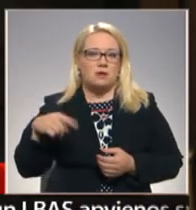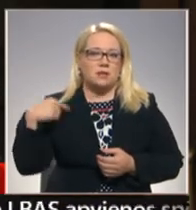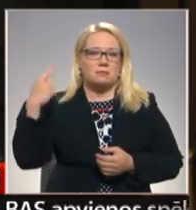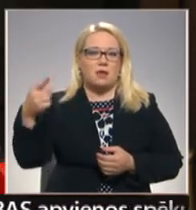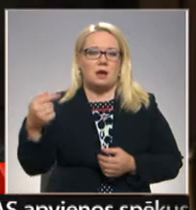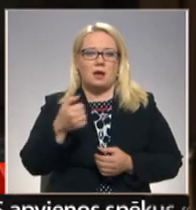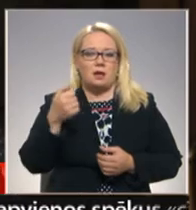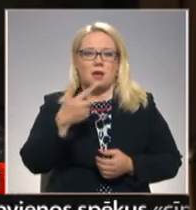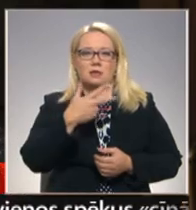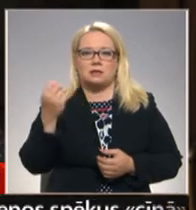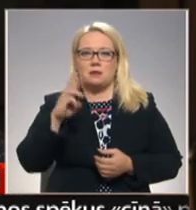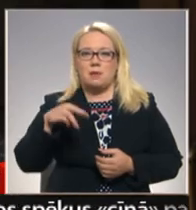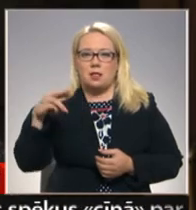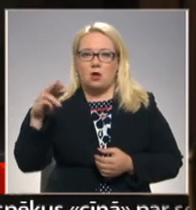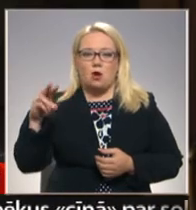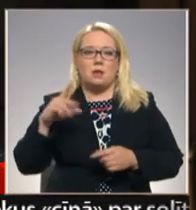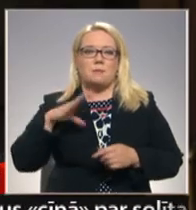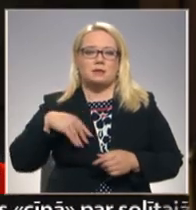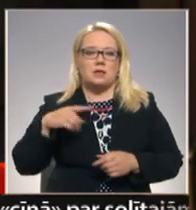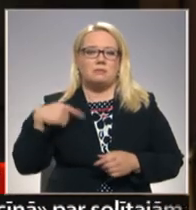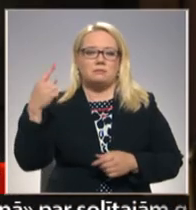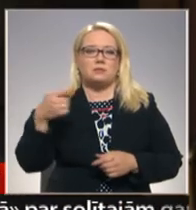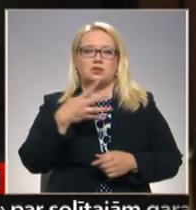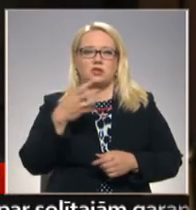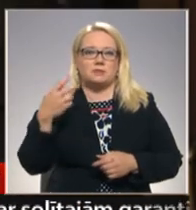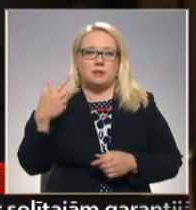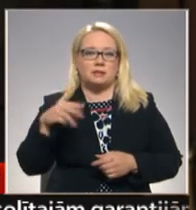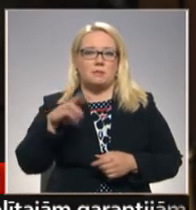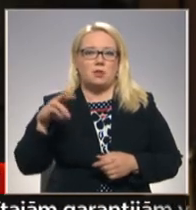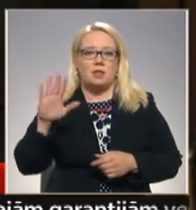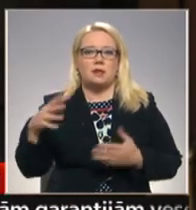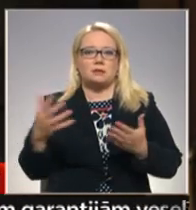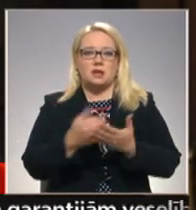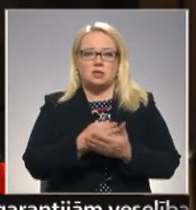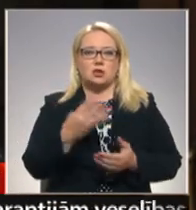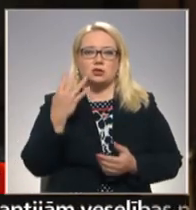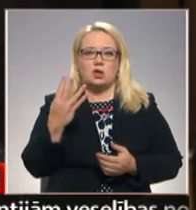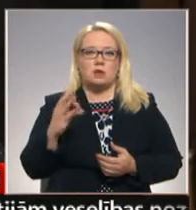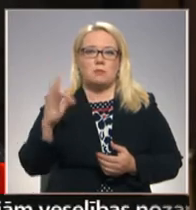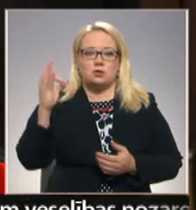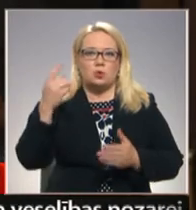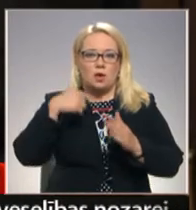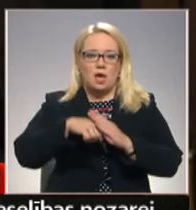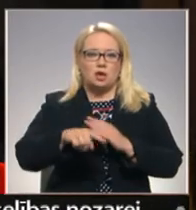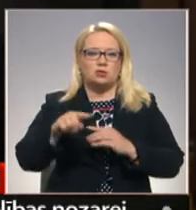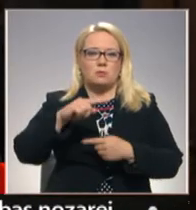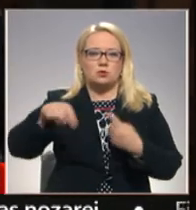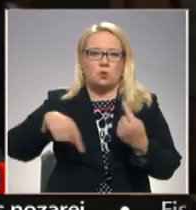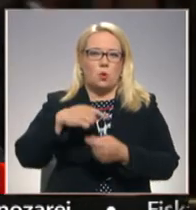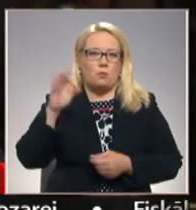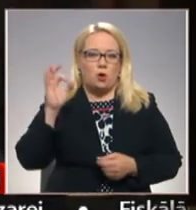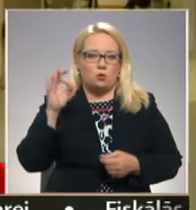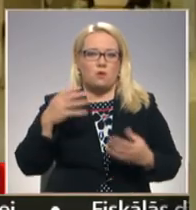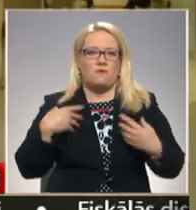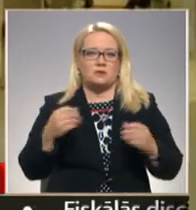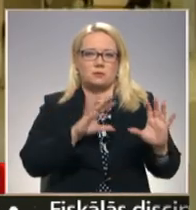gadā 300 miljoni, pēc tam apmēram 430 miljoni, lai mēs sasniegšo 4% no iekziemes koproduktu apmēru veselības